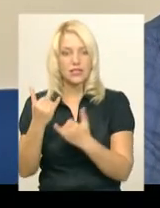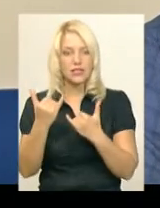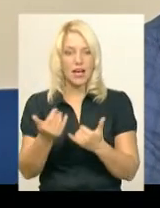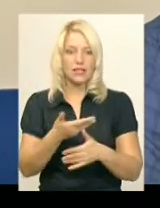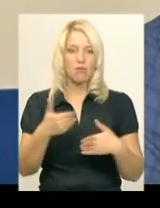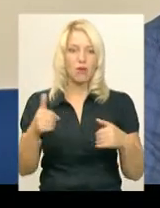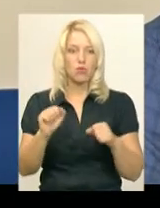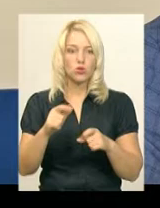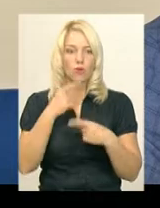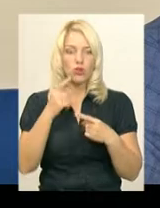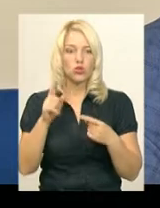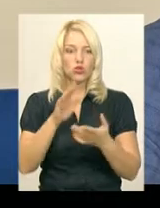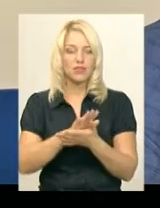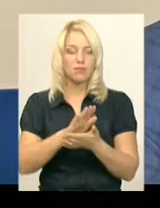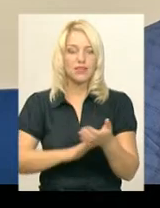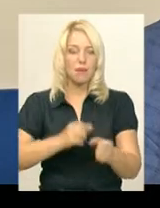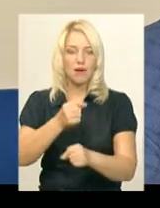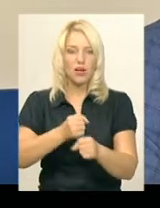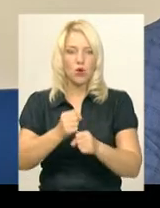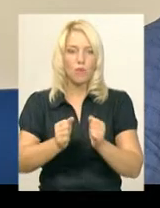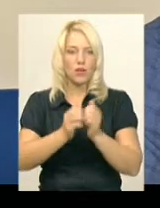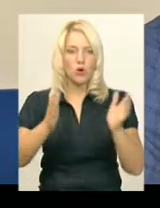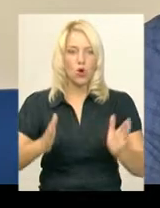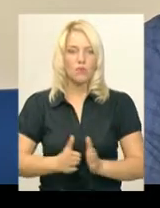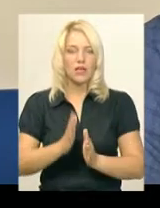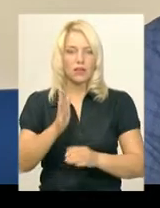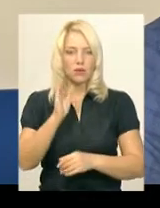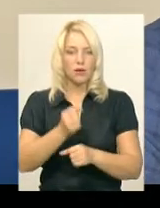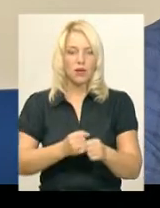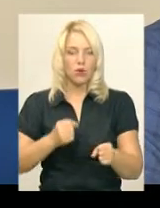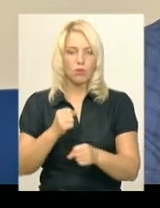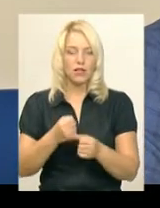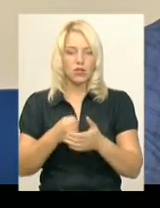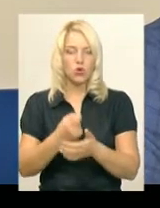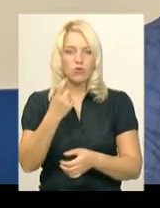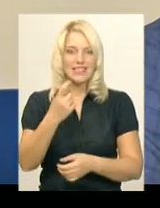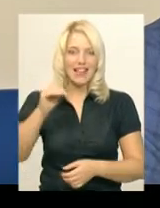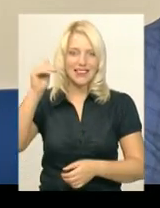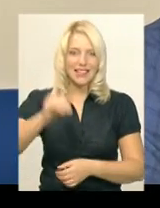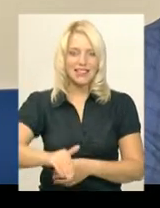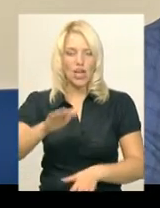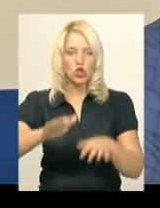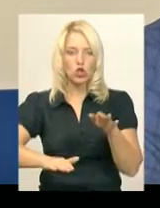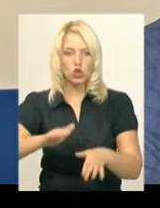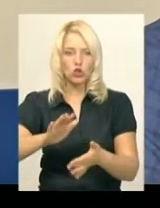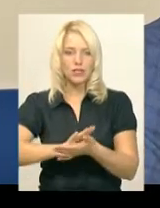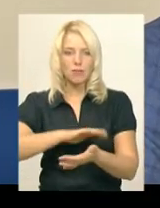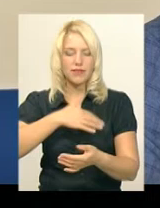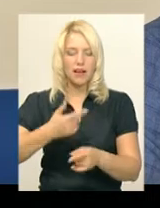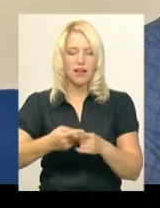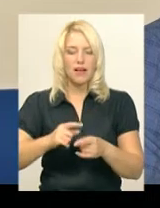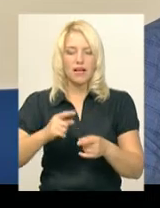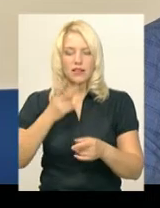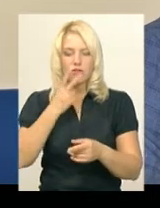ми можемо говорити про те, що сміттєпереробний комплекс, який перероблятиме до 100 тисяч тонн сміття, виходячи з тої технології, яку ми